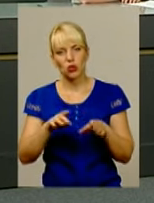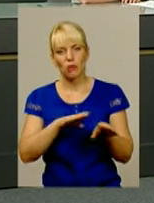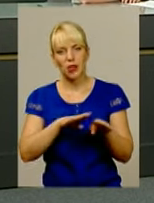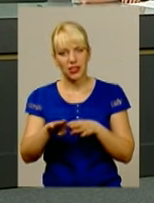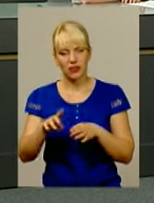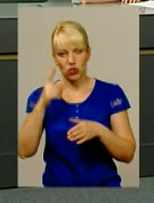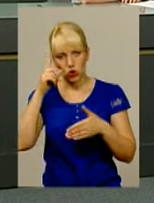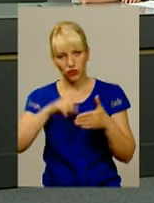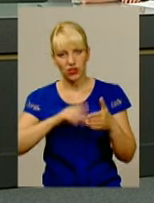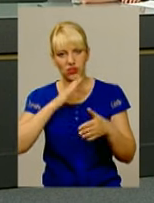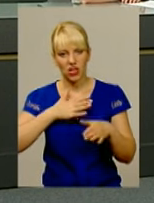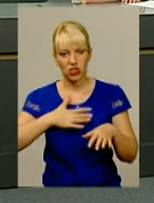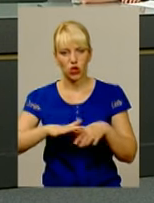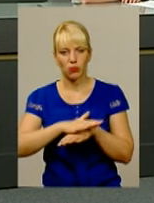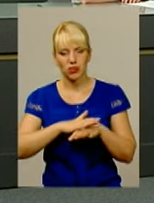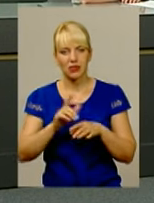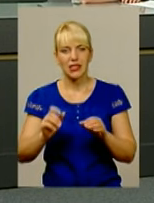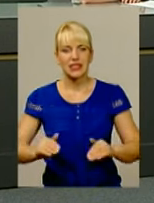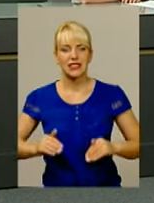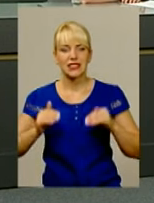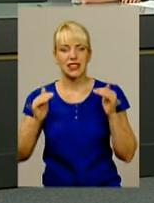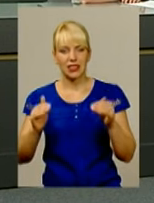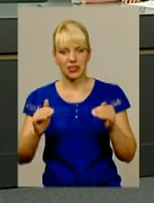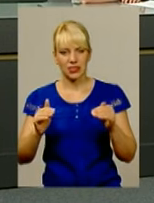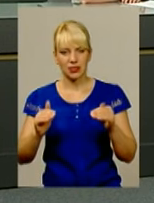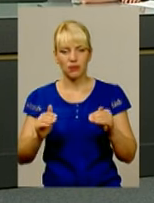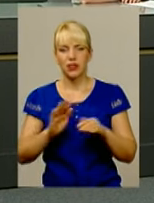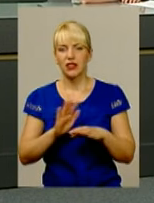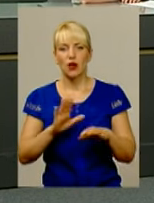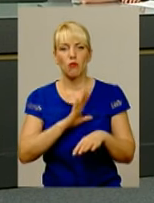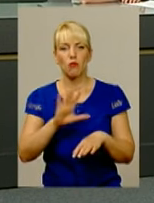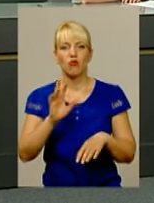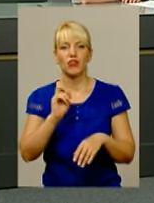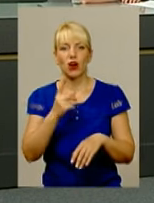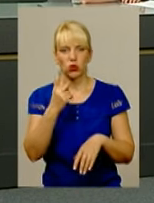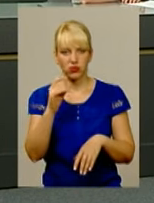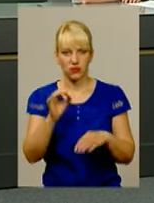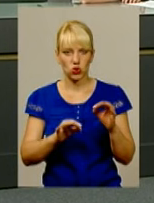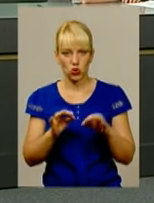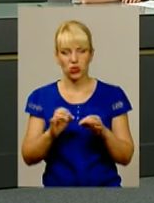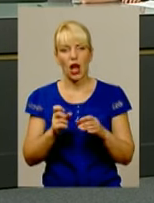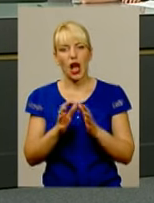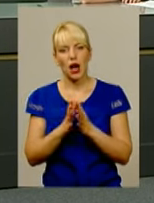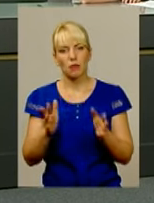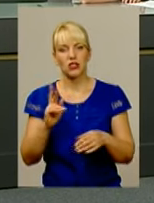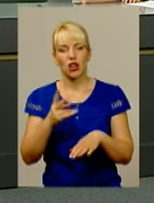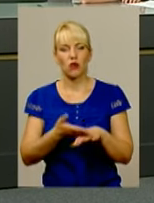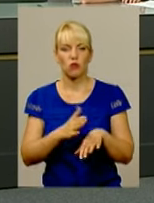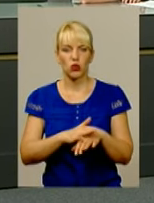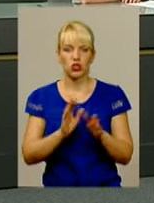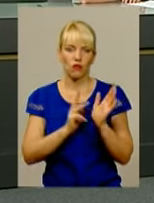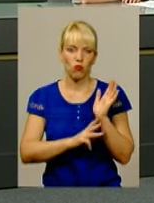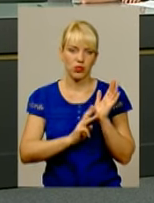нашої міліції значно зріс. І не становив один відсоток, а то й менше, як зараз, а значно більше. Як у Польщі, там 80